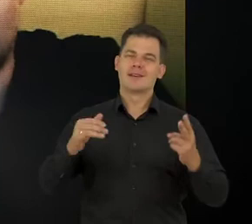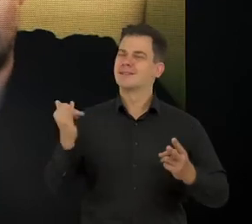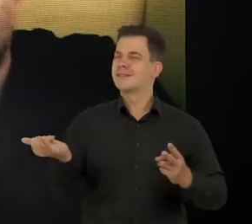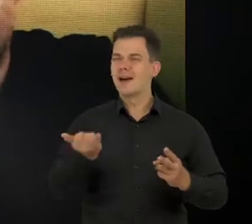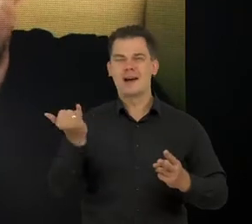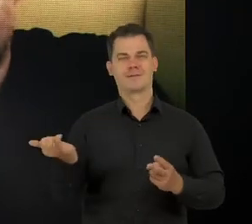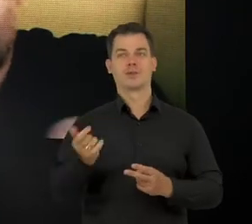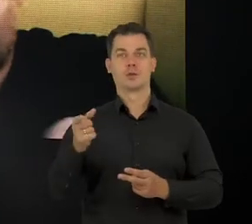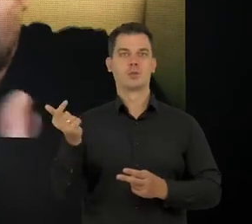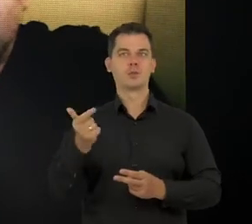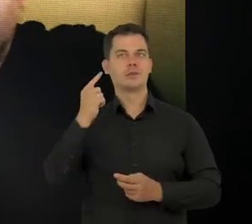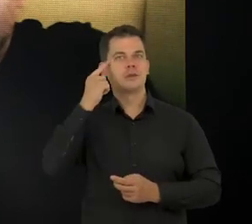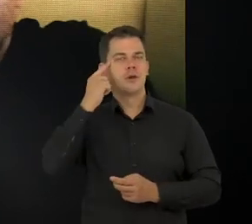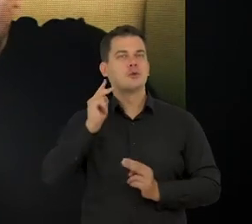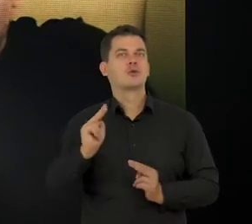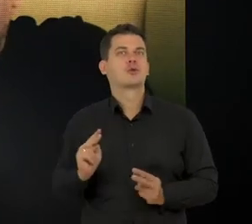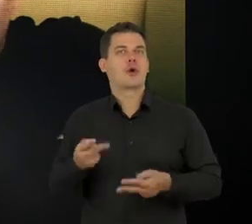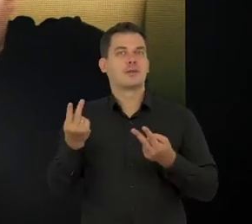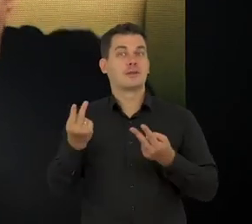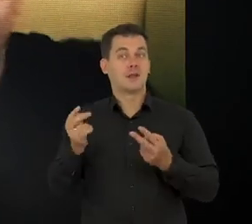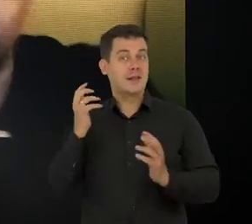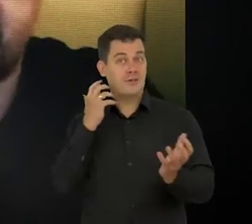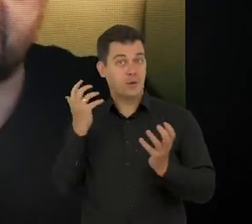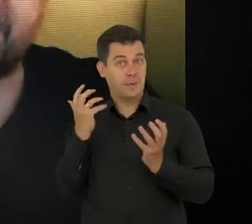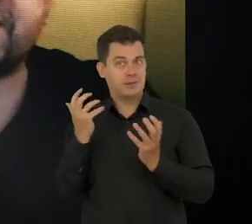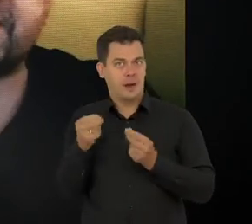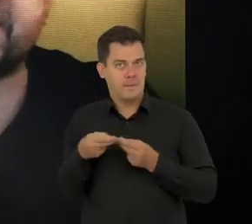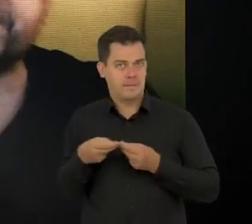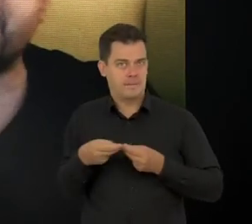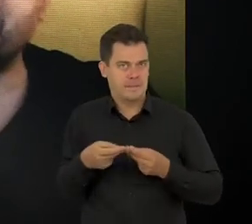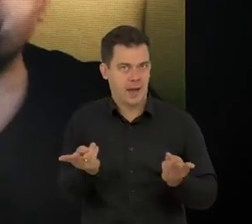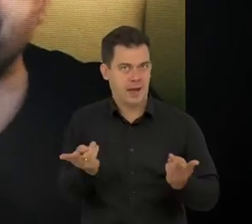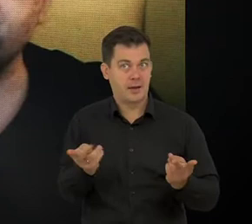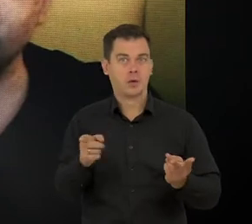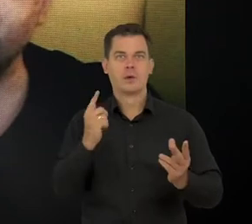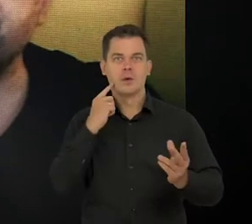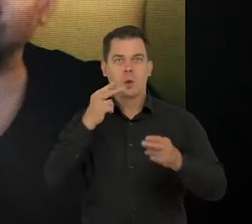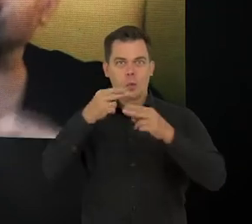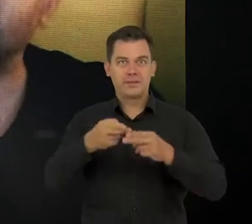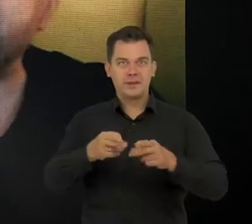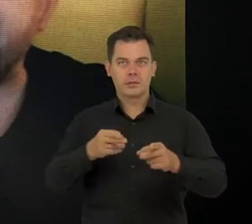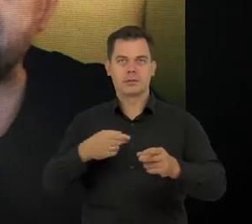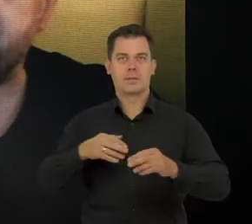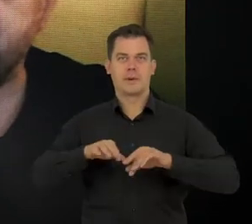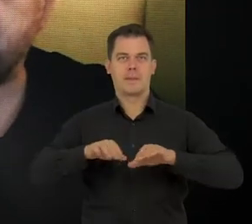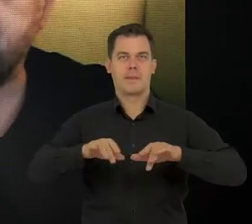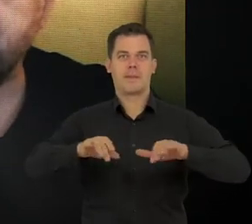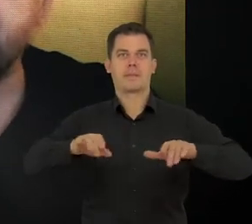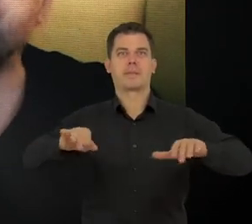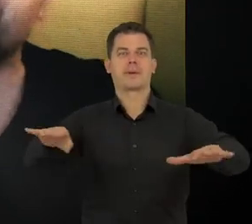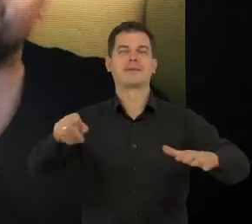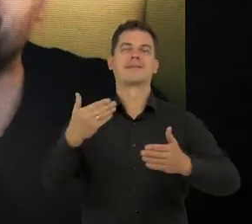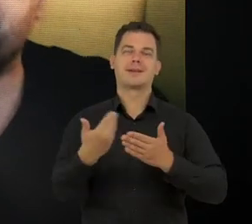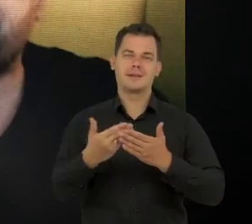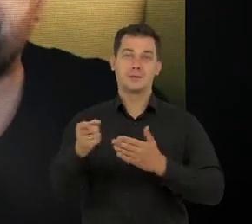podkład, który powoduje, że zaczyna się takie domino-wymyślanie. Więc te teksty rekonfigurowane, one są trochę bardziej wiarygodne.